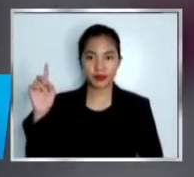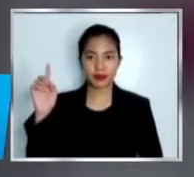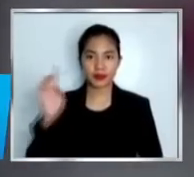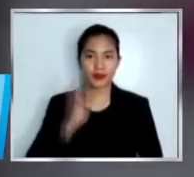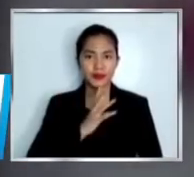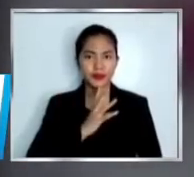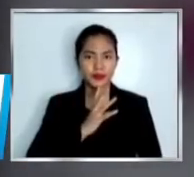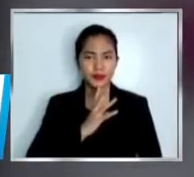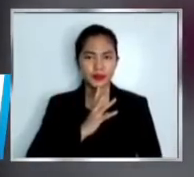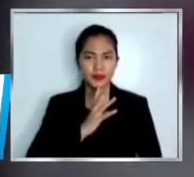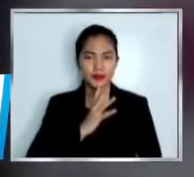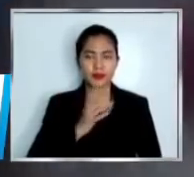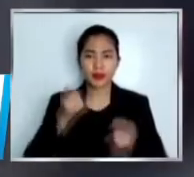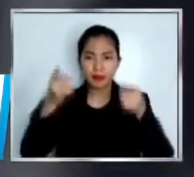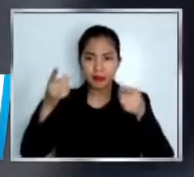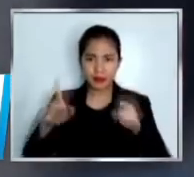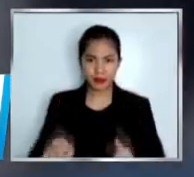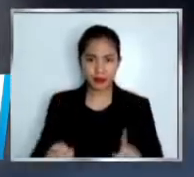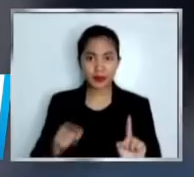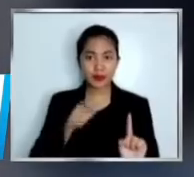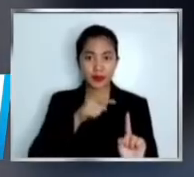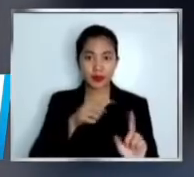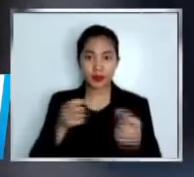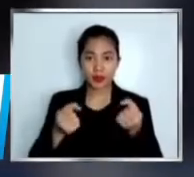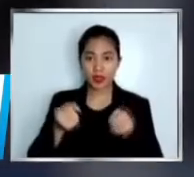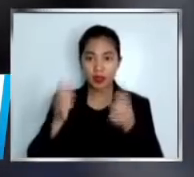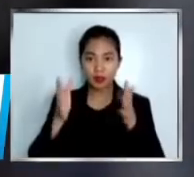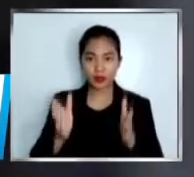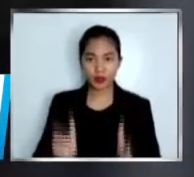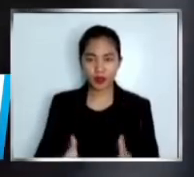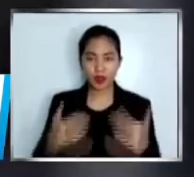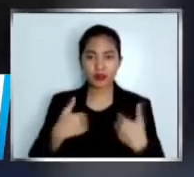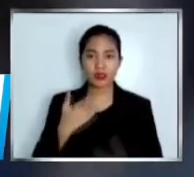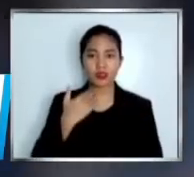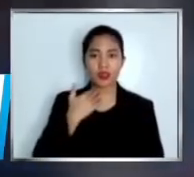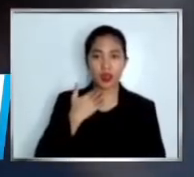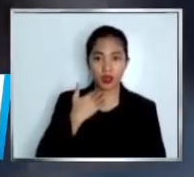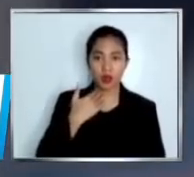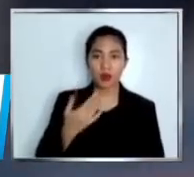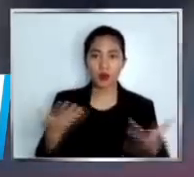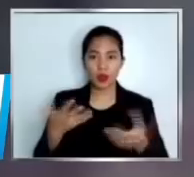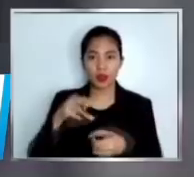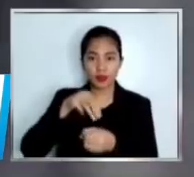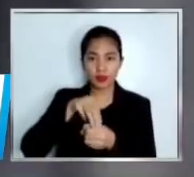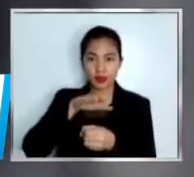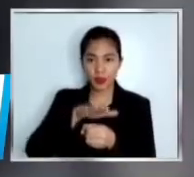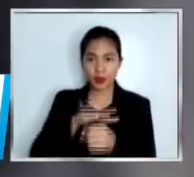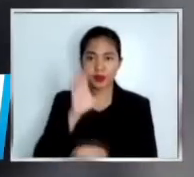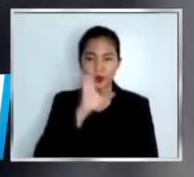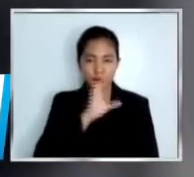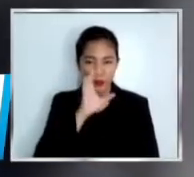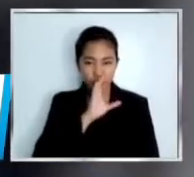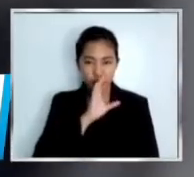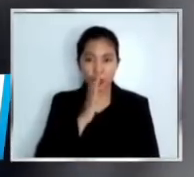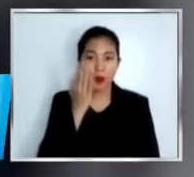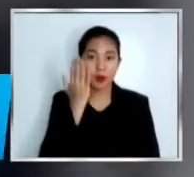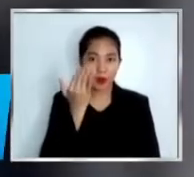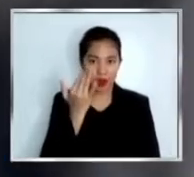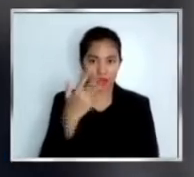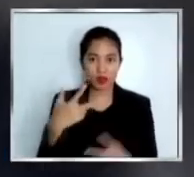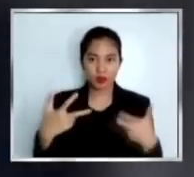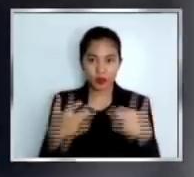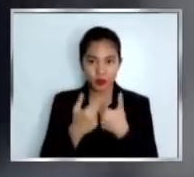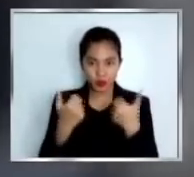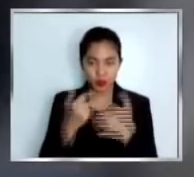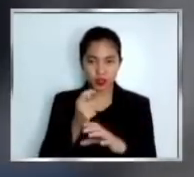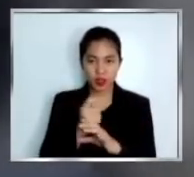Naipit ang driver na yan sa Mandawi, Cebu, matapos bumanga ang minamanehong dump truck. Nailigtas kaya siya? Ang iba pang